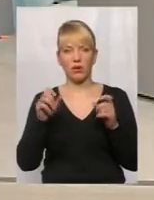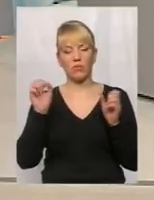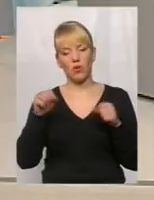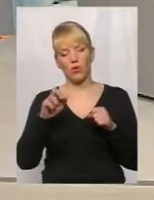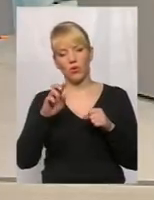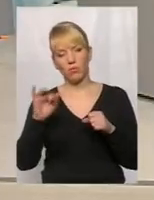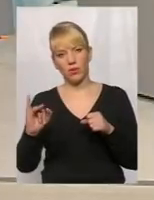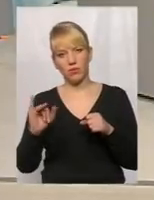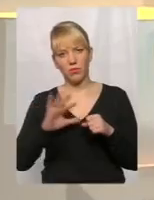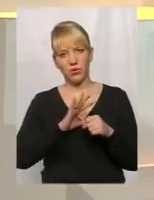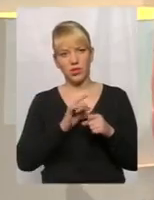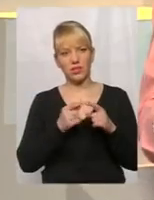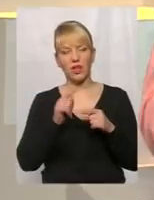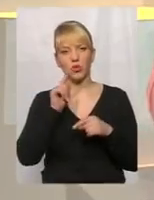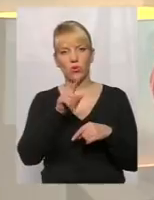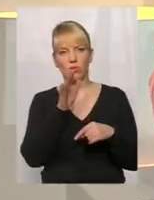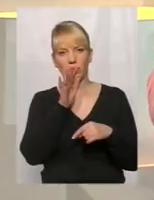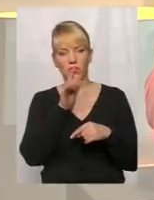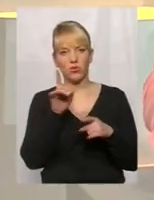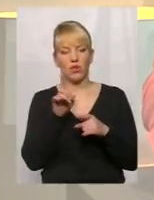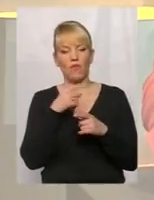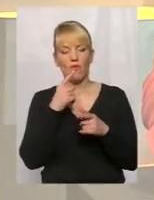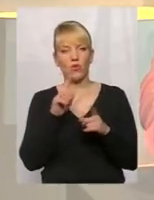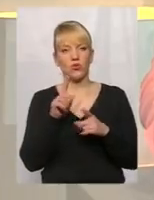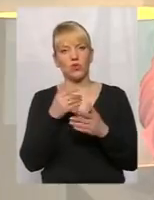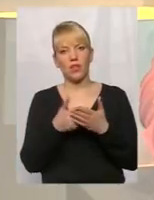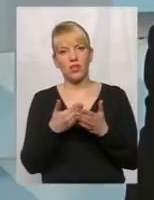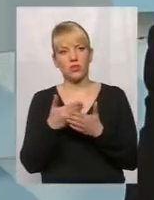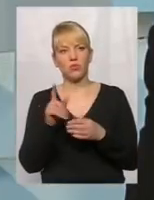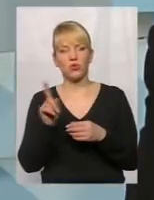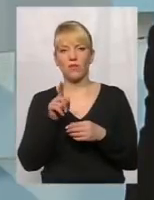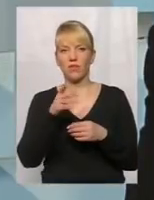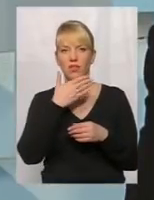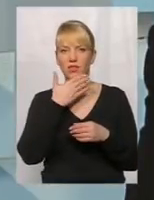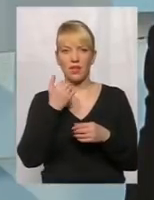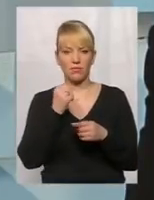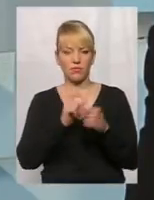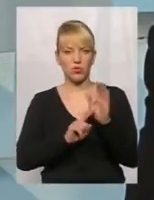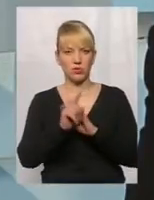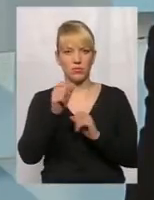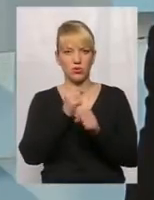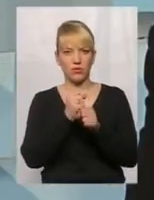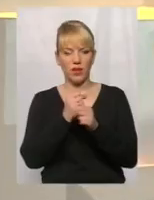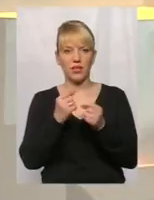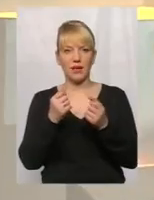що начебто ви не ввели в експлуатацію обладнання, яке вже